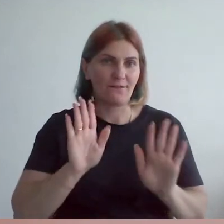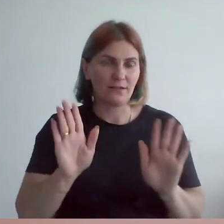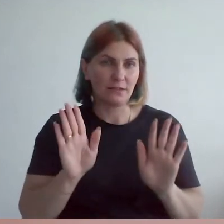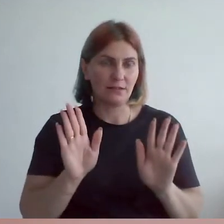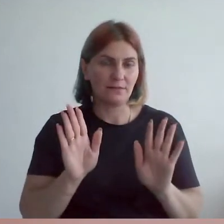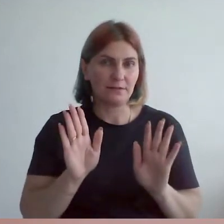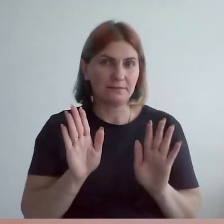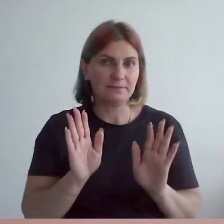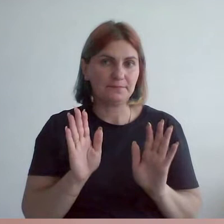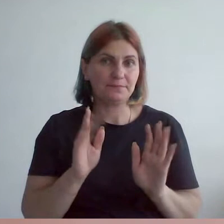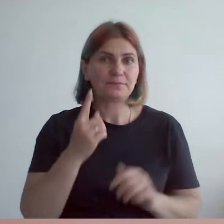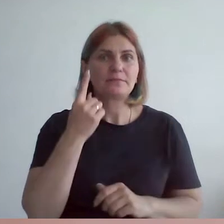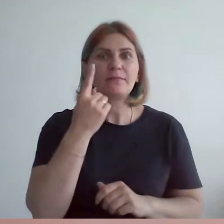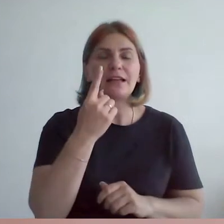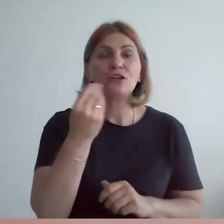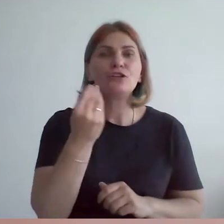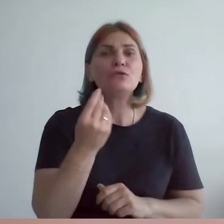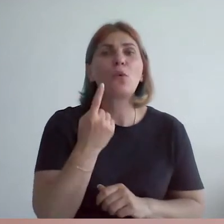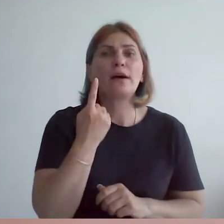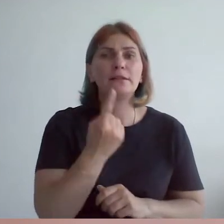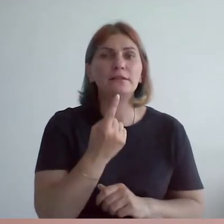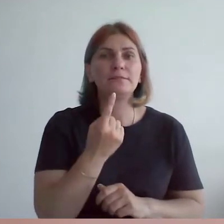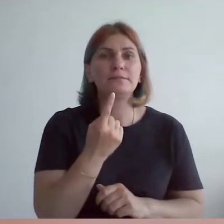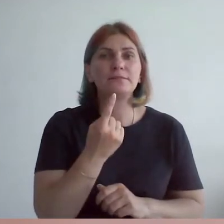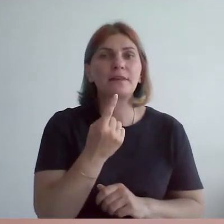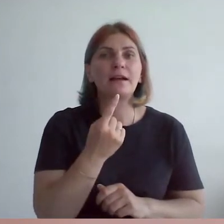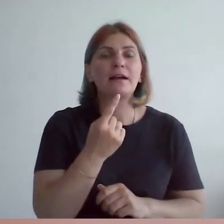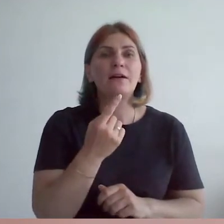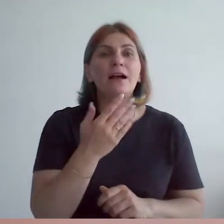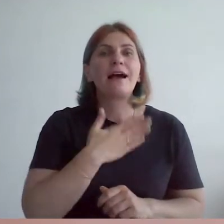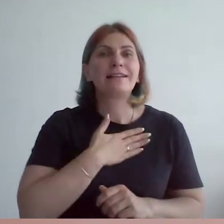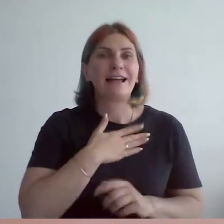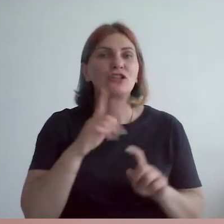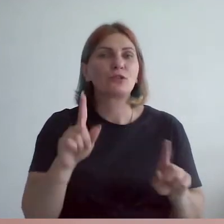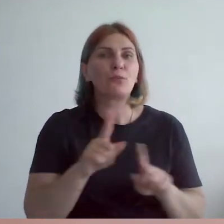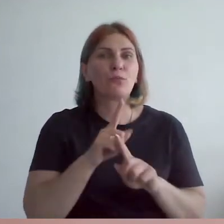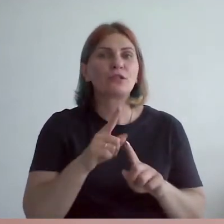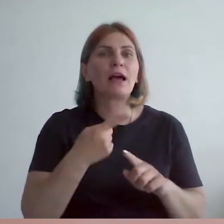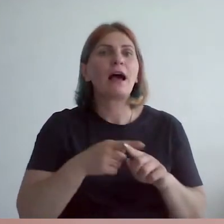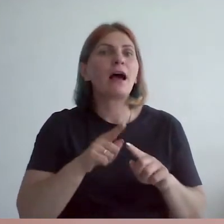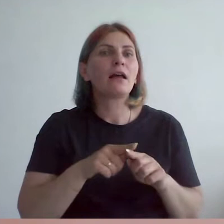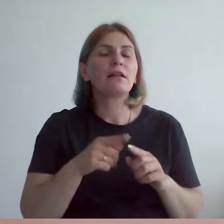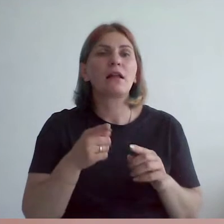И еще одна миссия нашего музея это доступность.